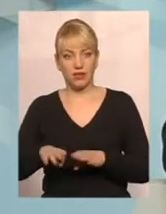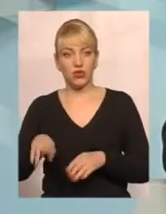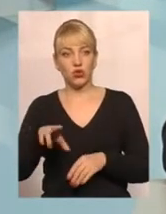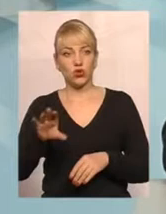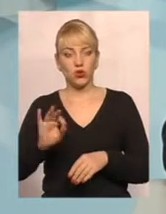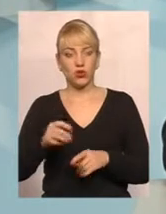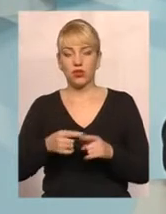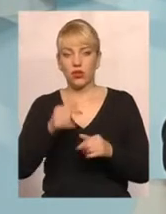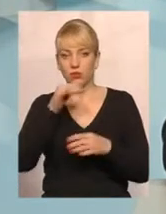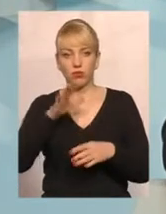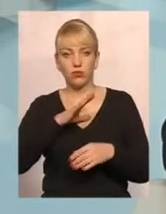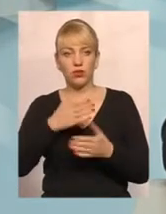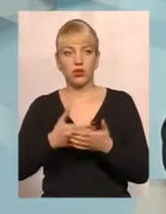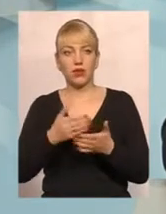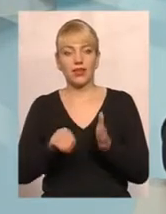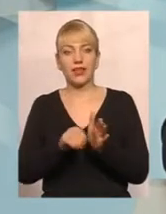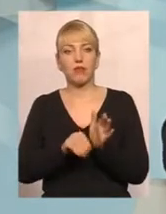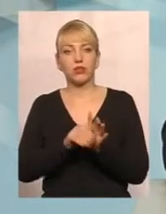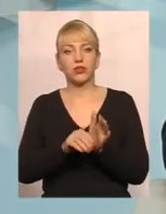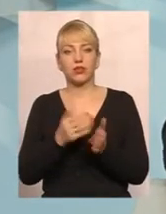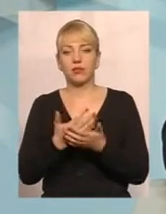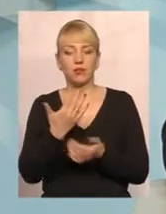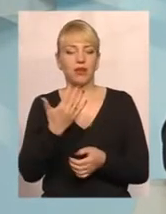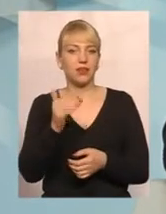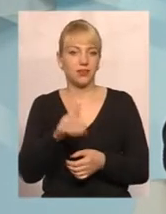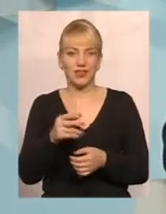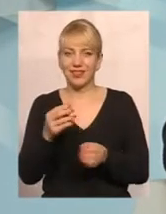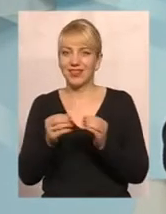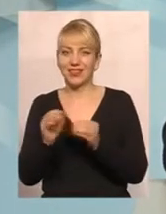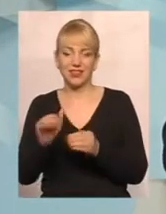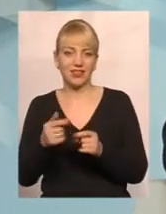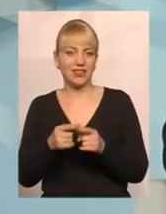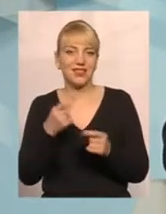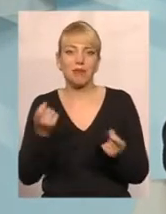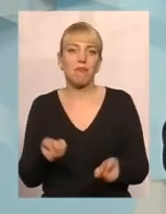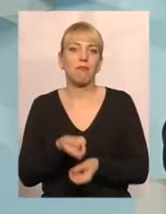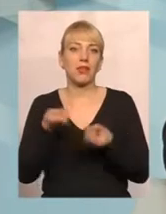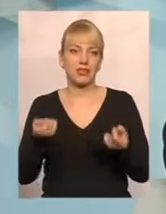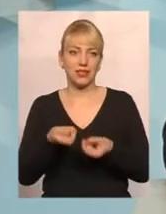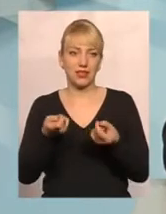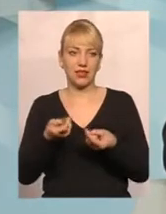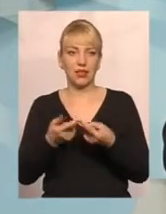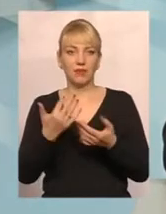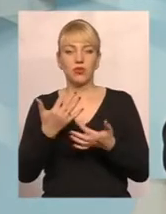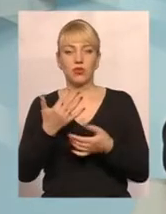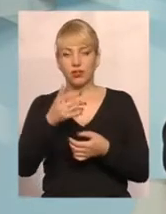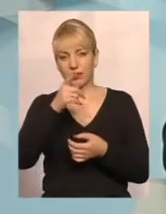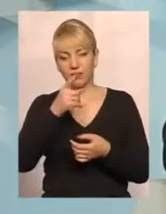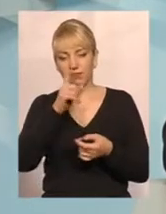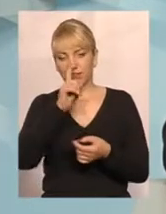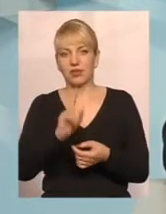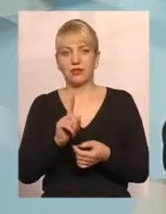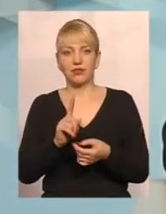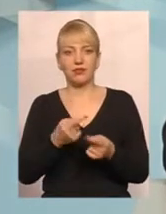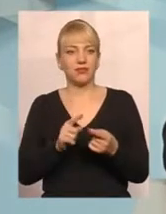Це не може бути, звичайно, депозит 5-10 тисяч. Це, звичайно, мізер, оскільки там місячні виплати будуть